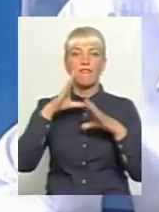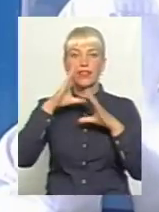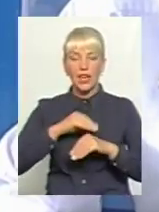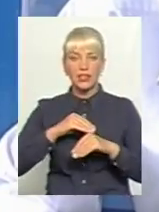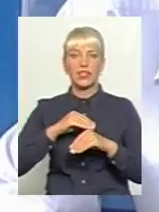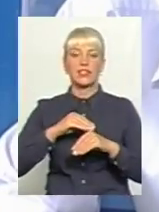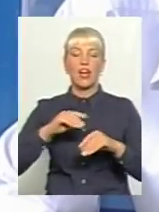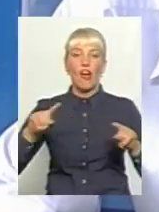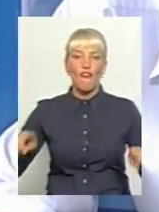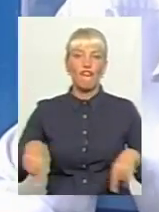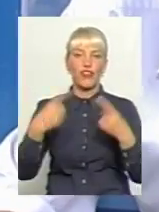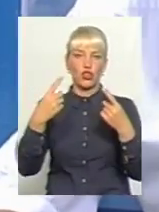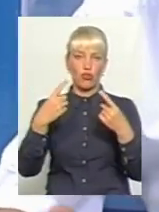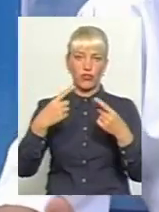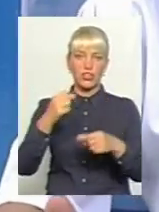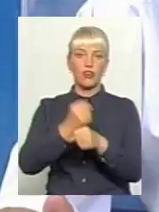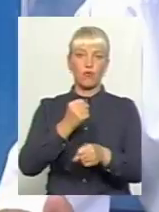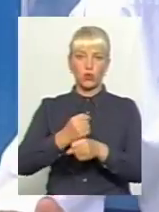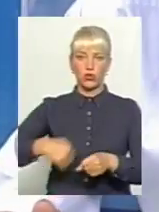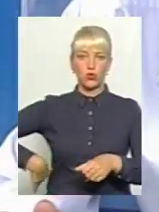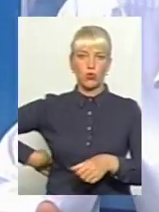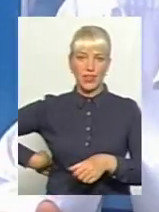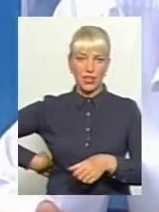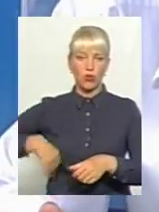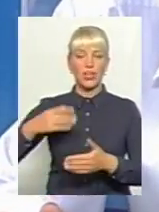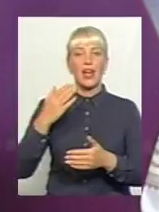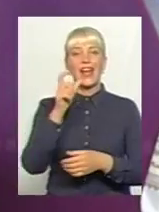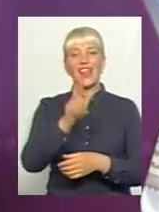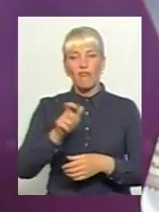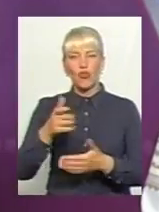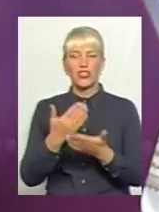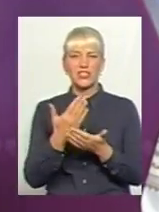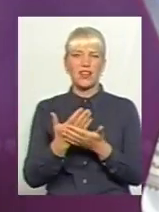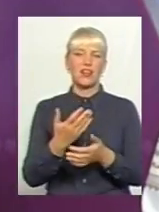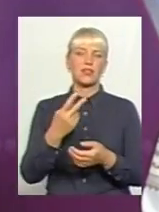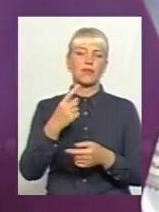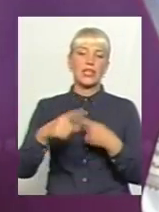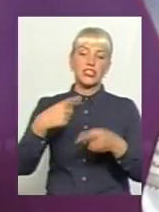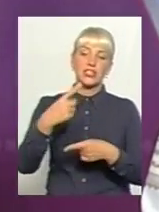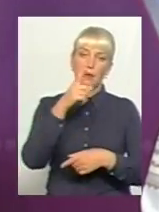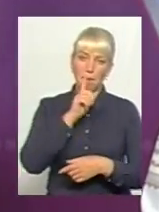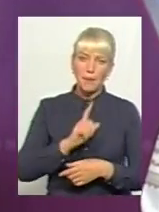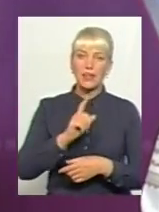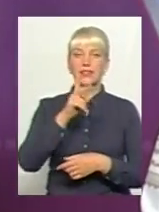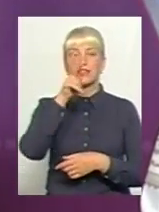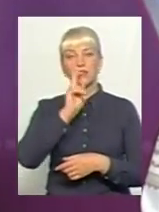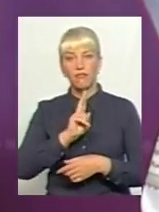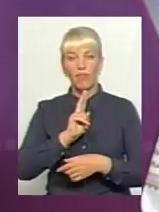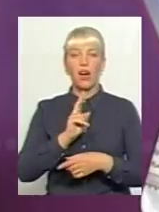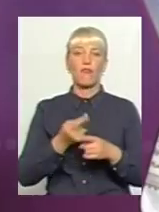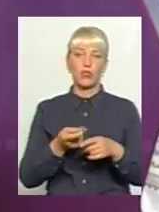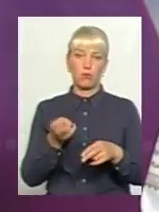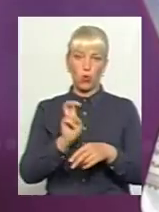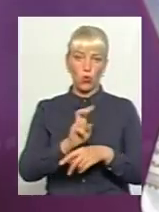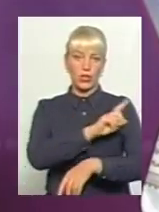нирок, і вони через, скажімо, місяць-два знаходження в лікарні, і потім